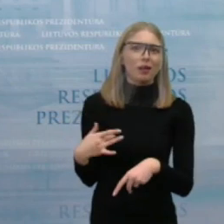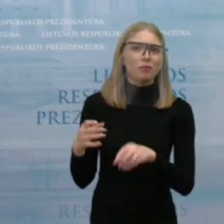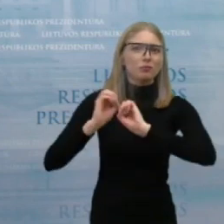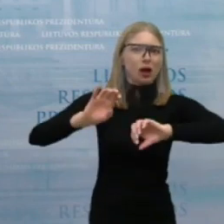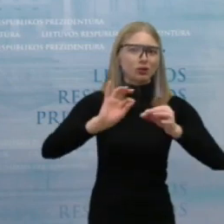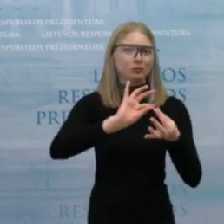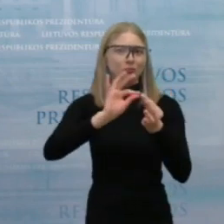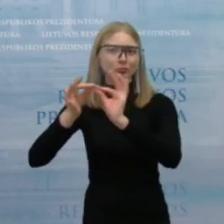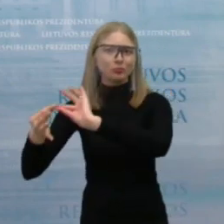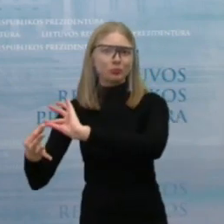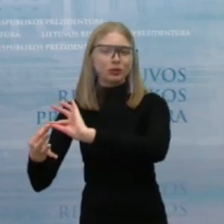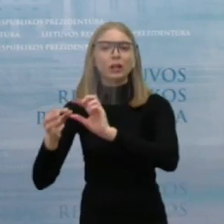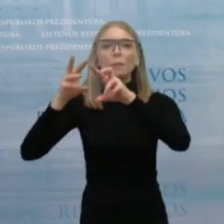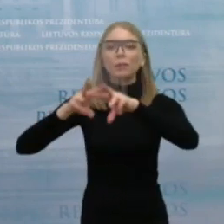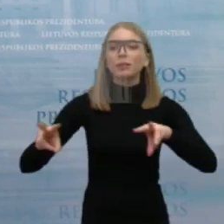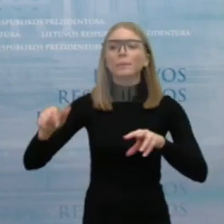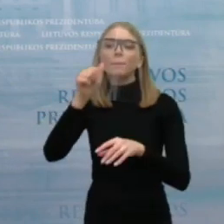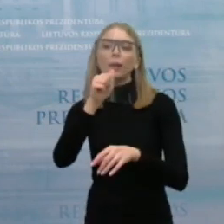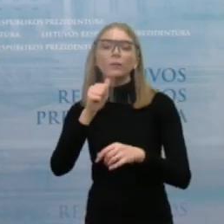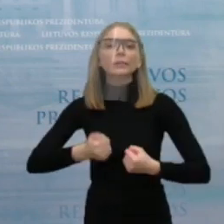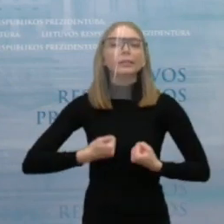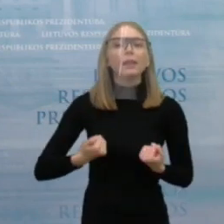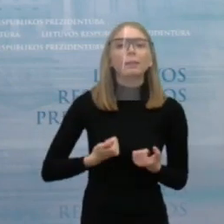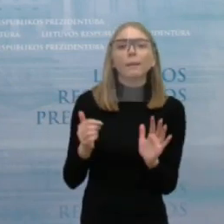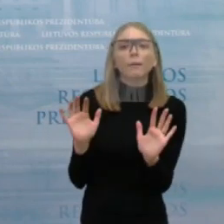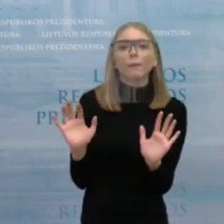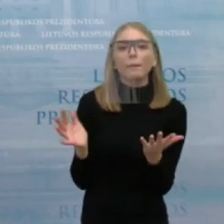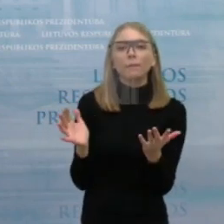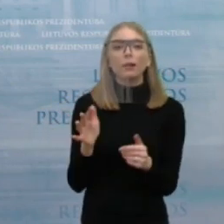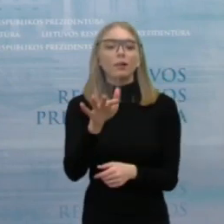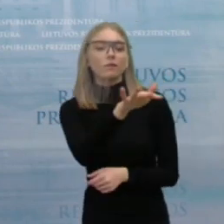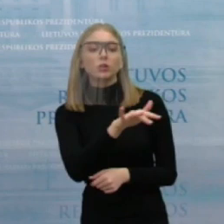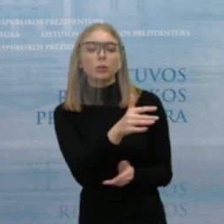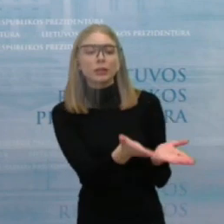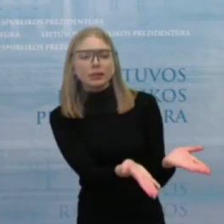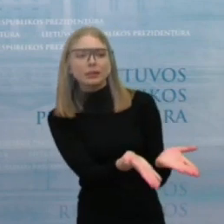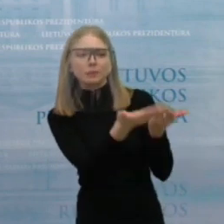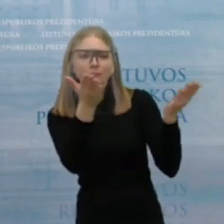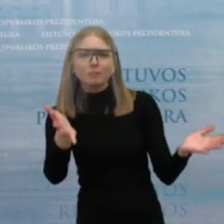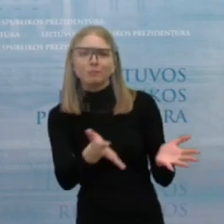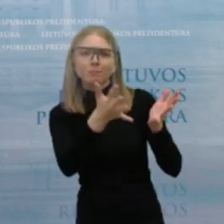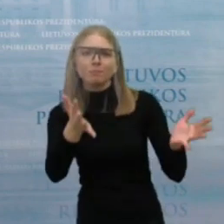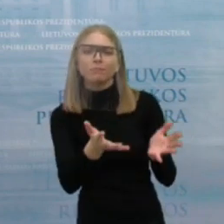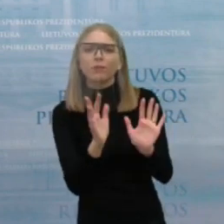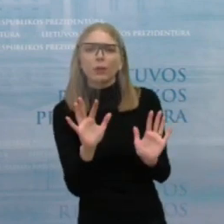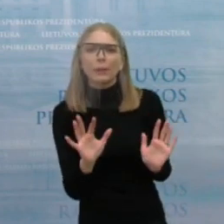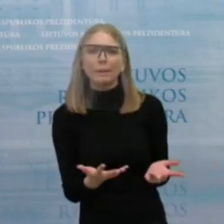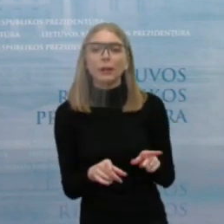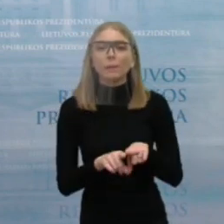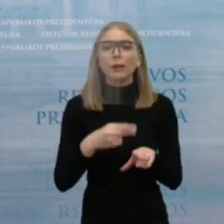kaip ministerija taip pat galėtų prisidėti prie visuomenės atstovų, neveriausybinio